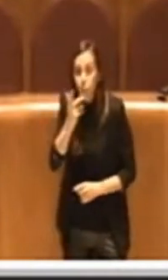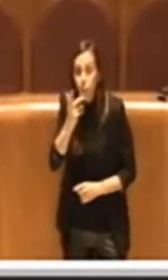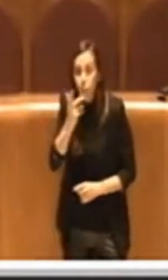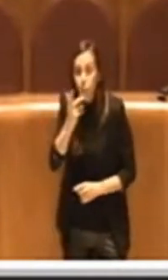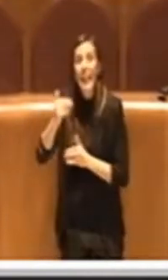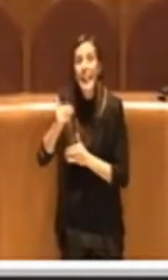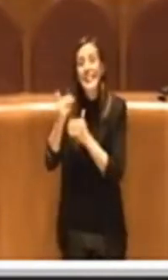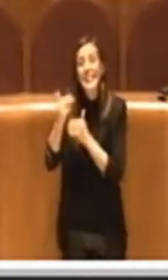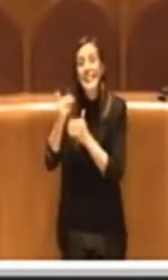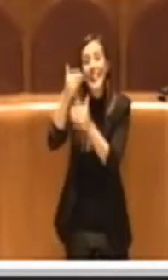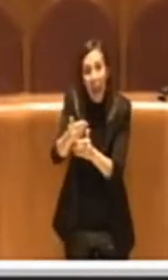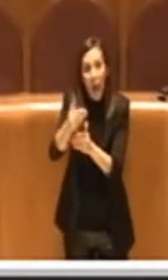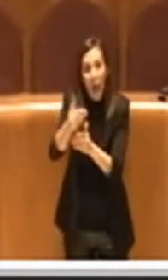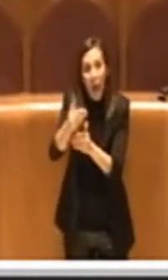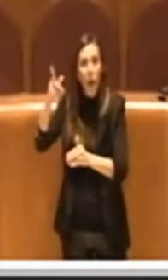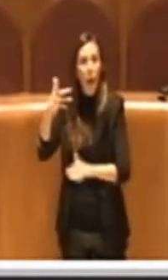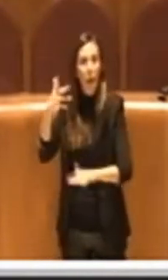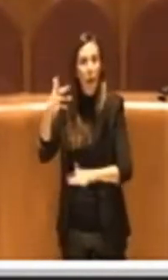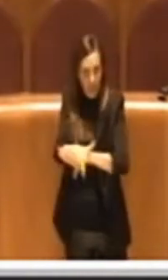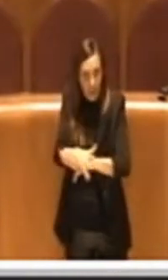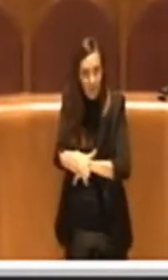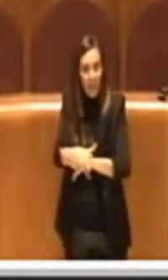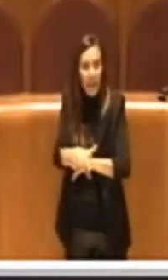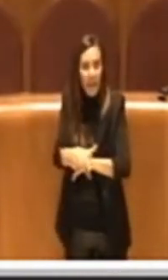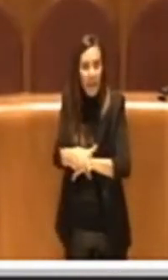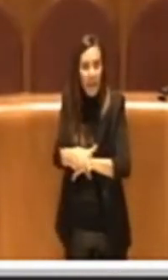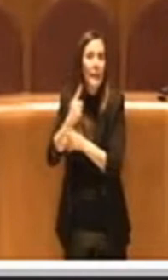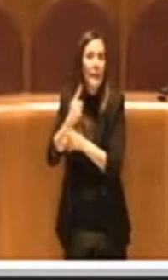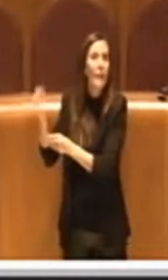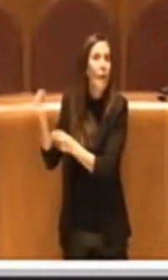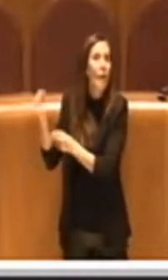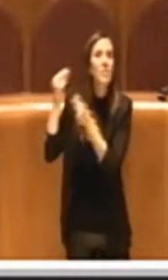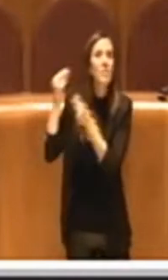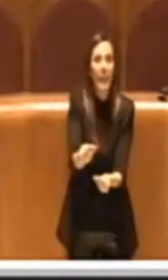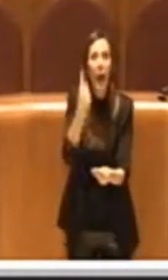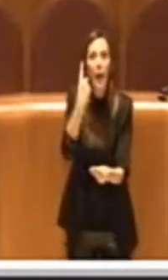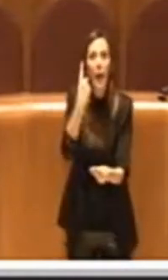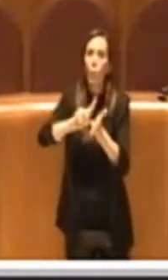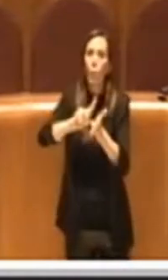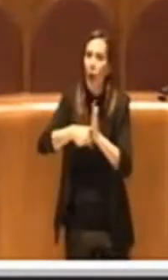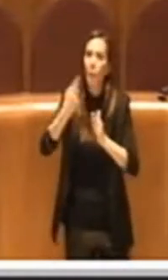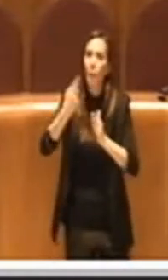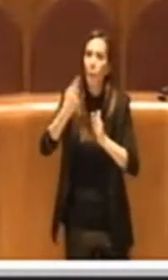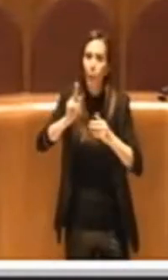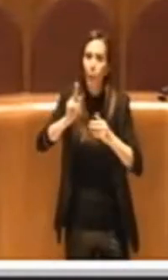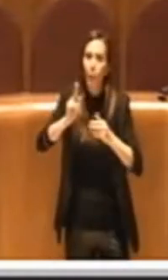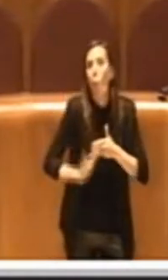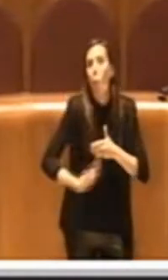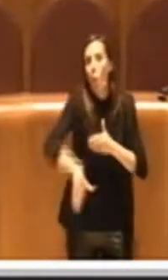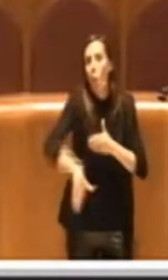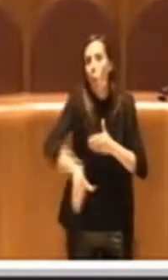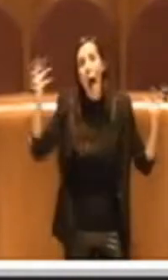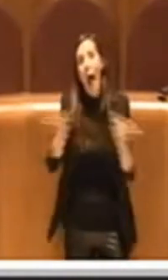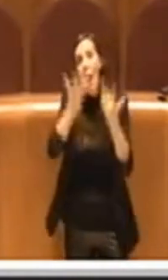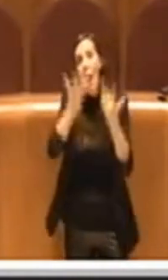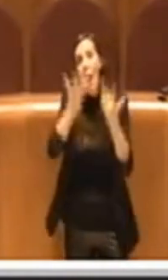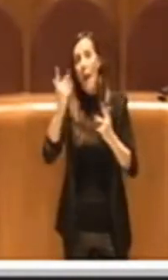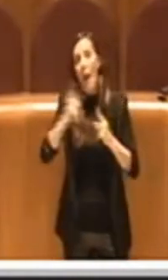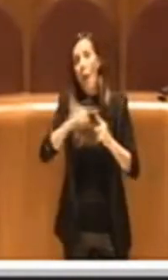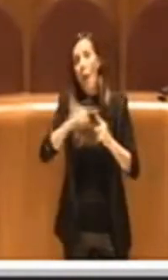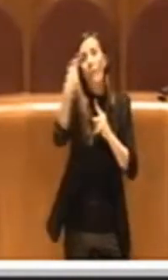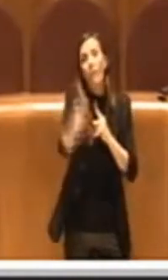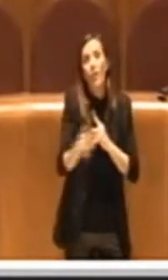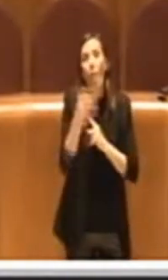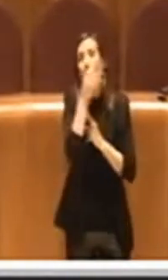deroghe, definire un periodo più lungo e, caso mai, almeno fino a ottobre, come abbiamo fatto noi, se non a fine